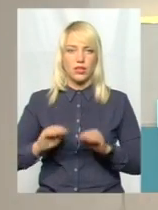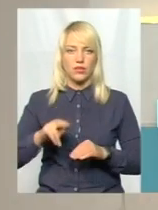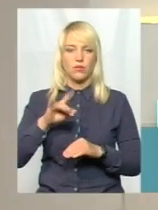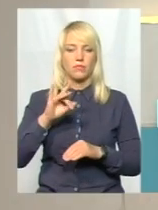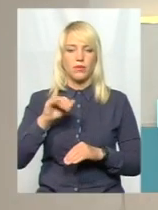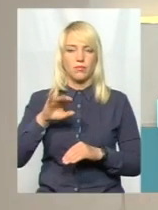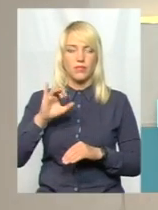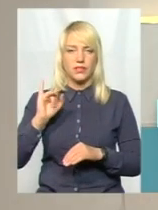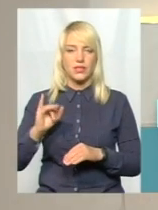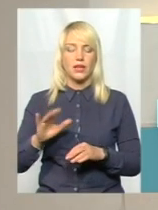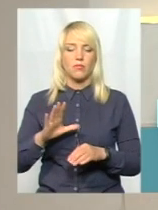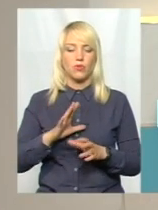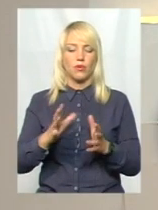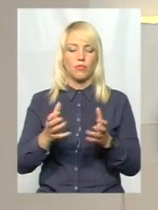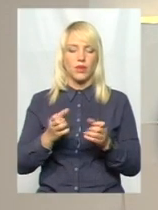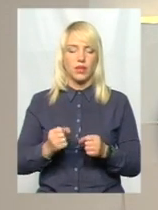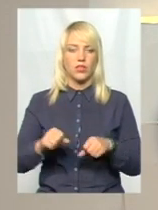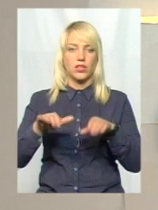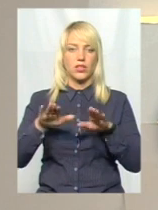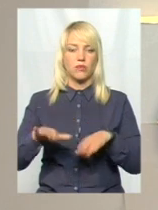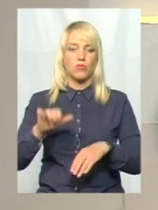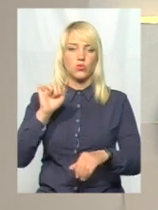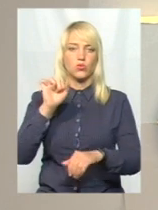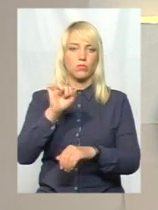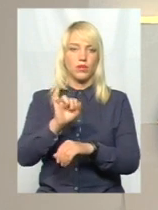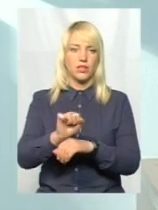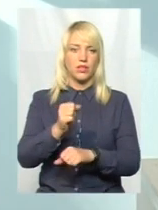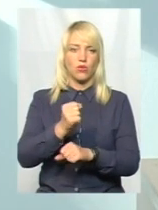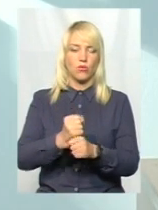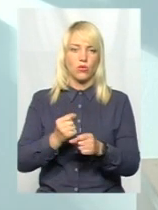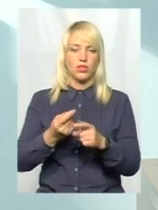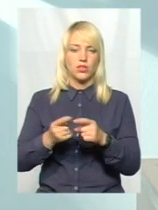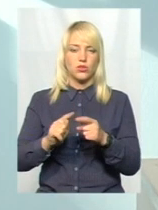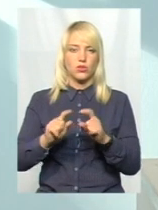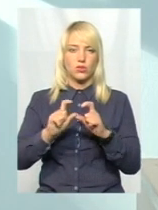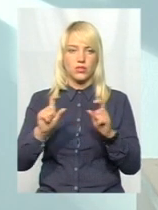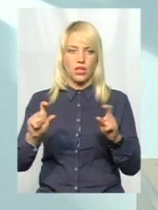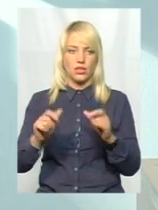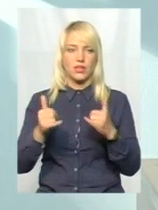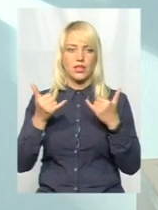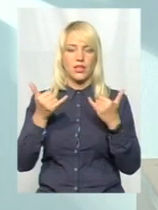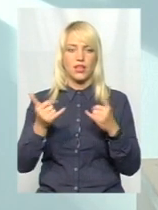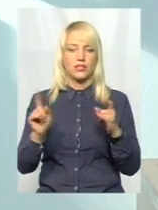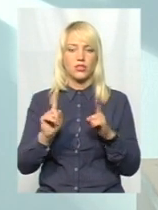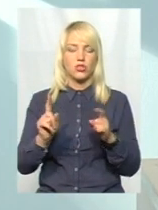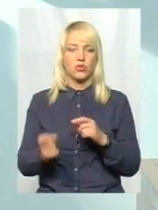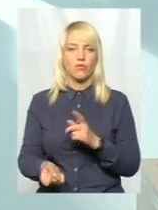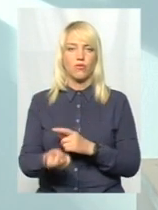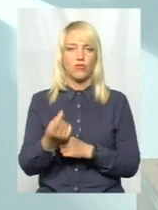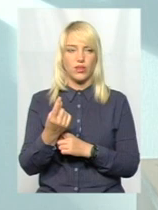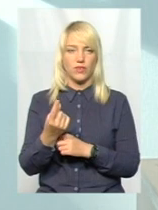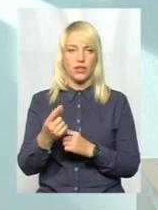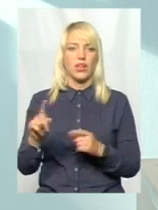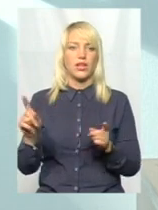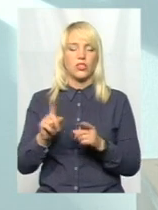про призупинення роботи даного закладу. Наразі, що саме виявили і що саме